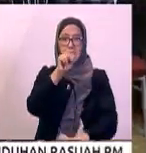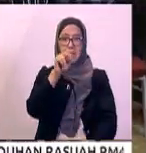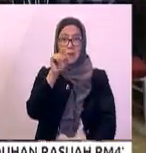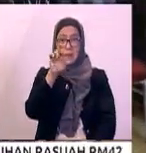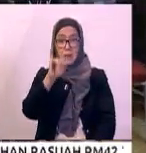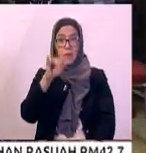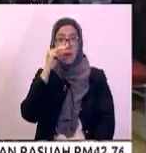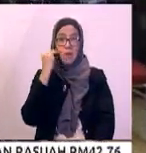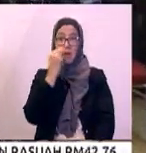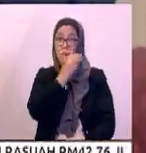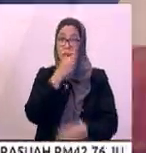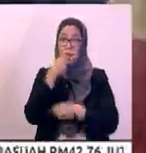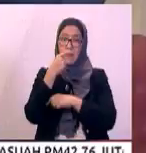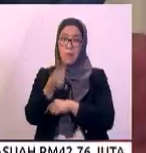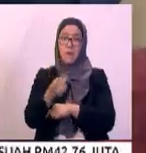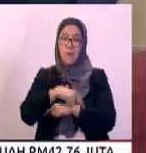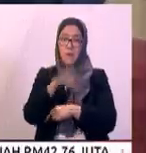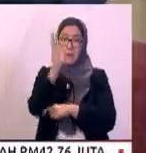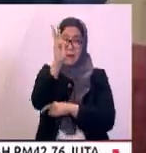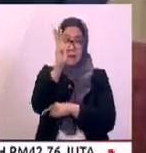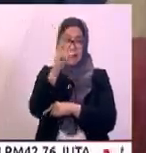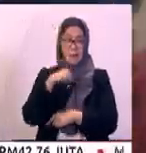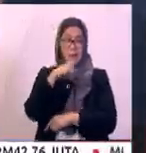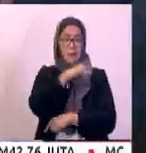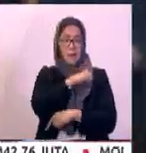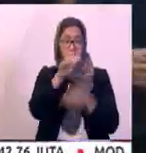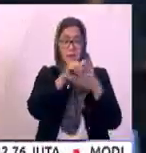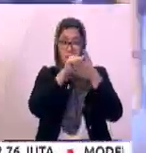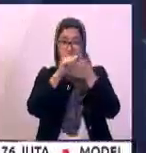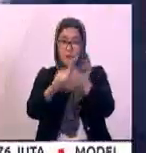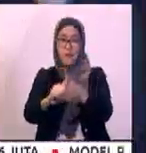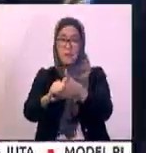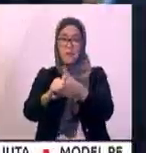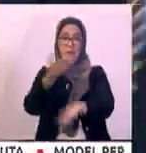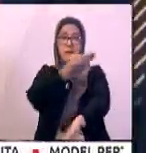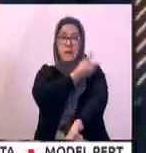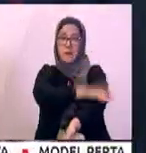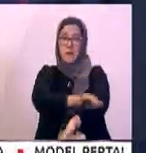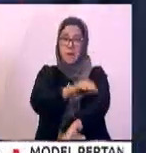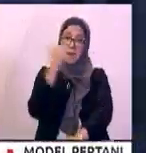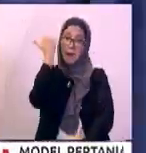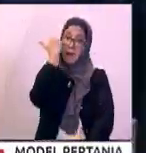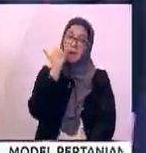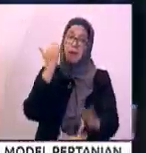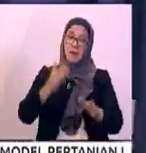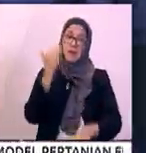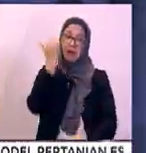diketuai bekas hakim mahkamah tinggi. Dato' Abdul Rahim Uda.